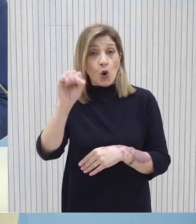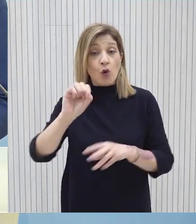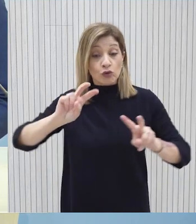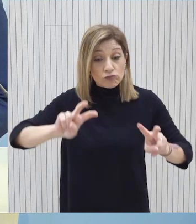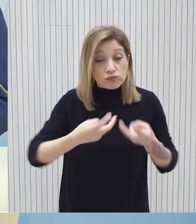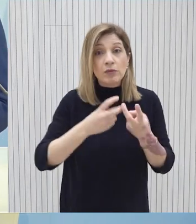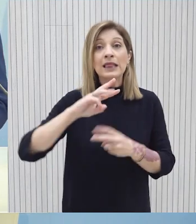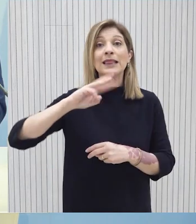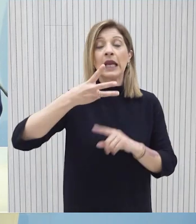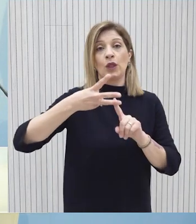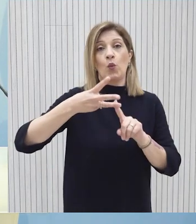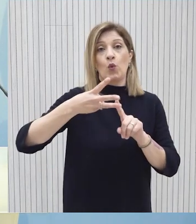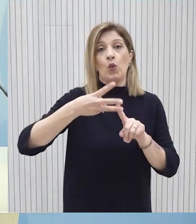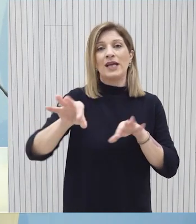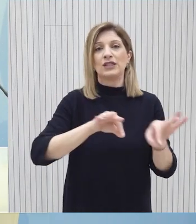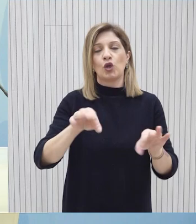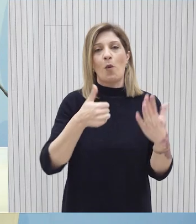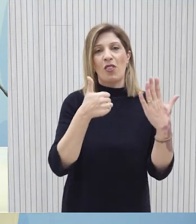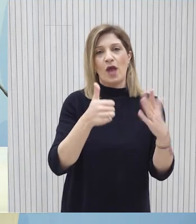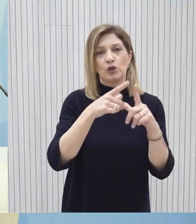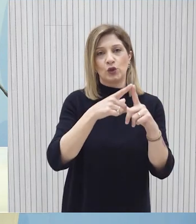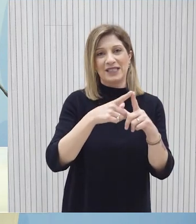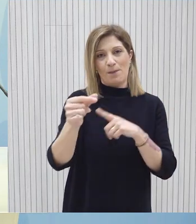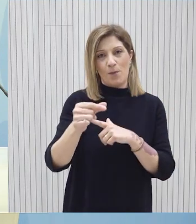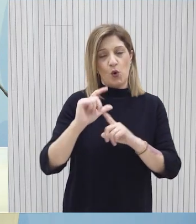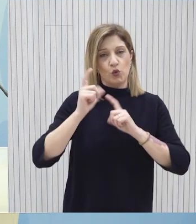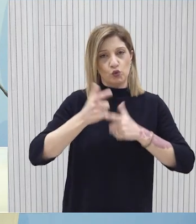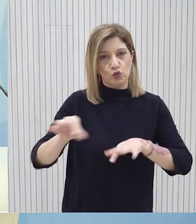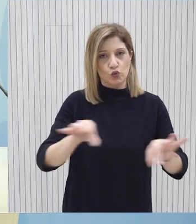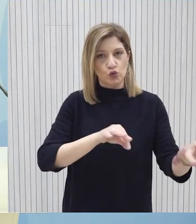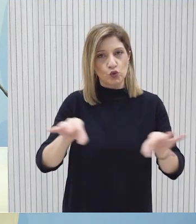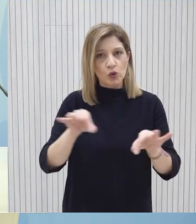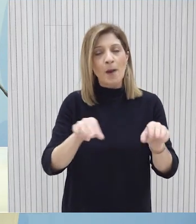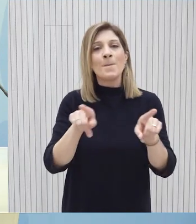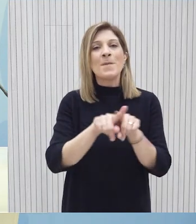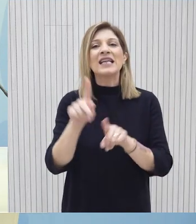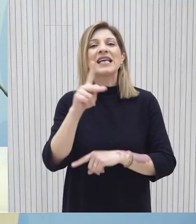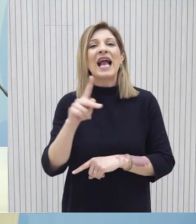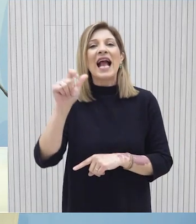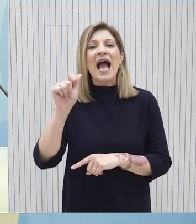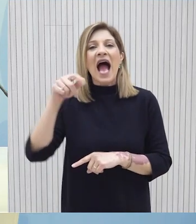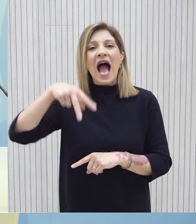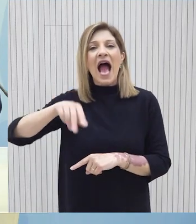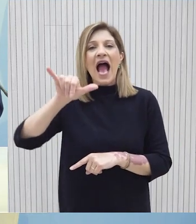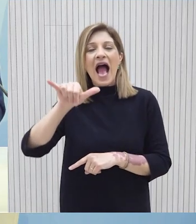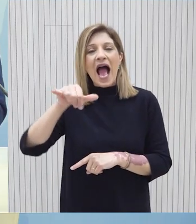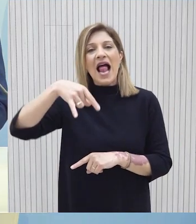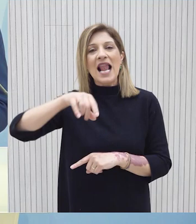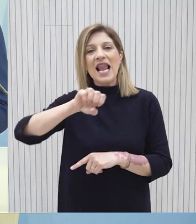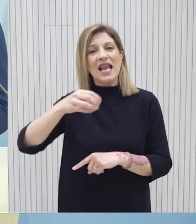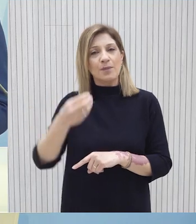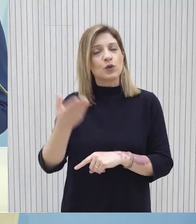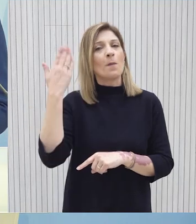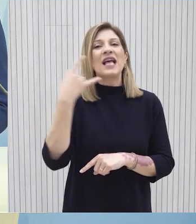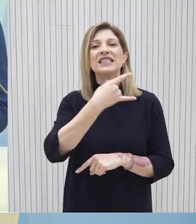ανακάλυψη κοιτάσματος φυσικού αερίου στο τεμάχιο 6 της Κυπριακής ΑΟΣ μαζί με τα Καλυψότου που έχει γίνει το 2018 και Ζεύς το